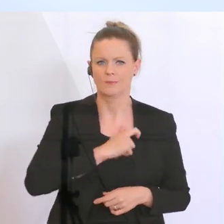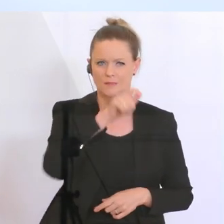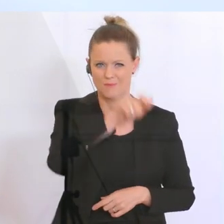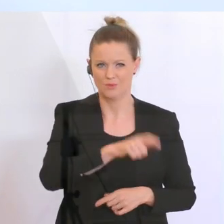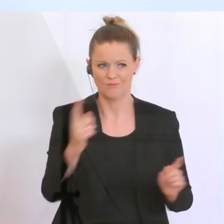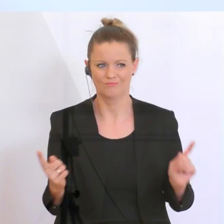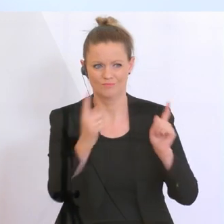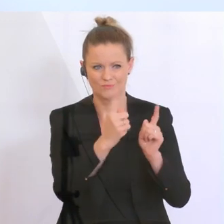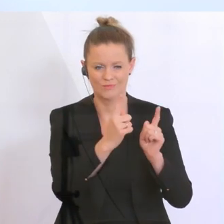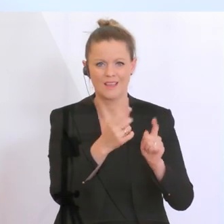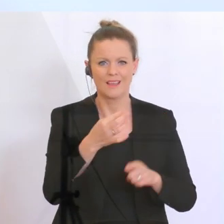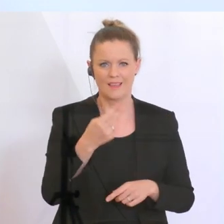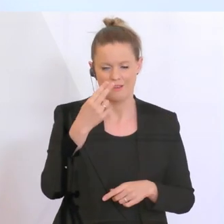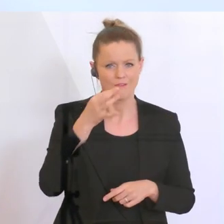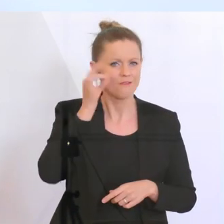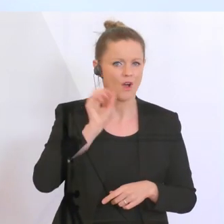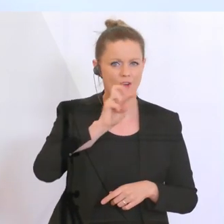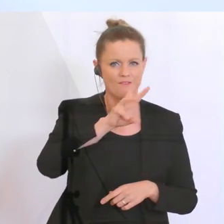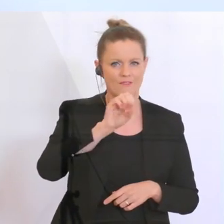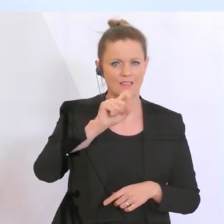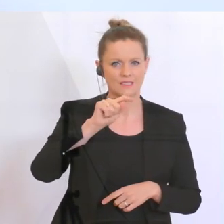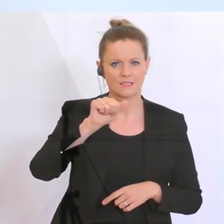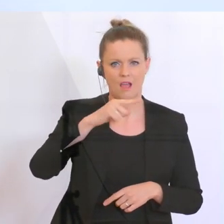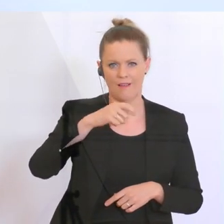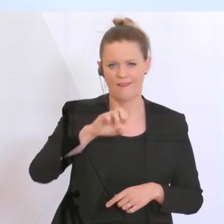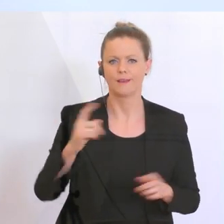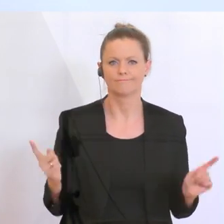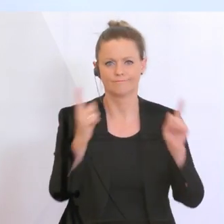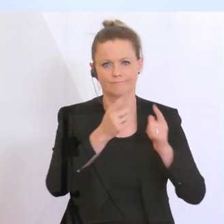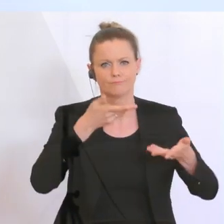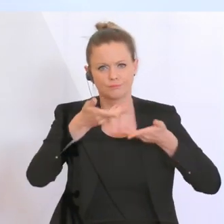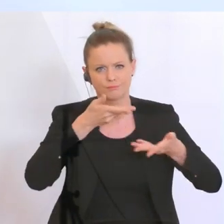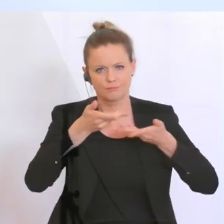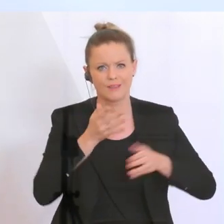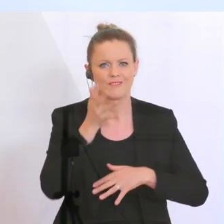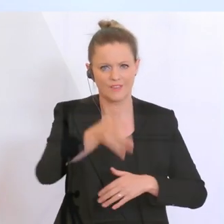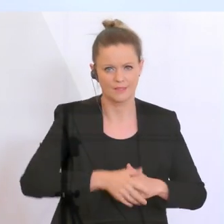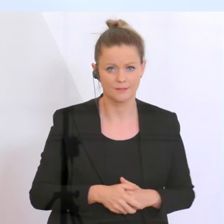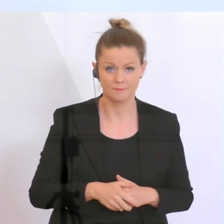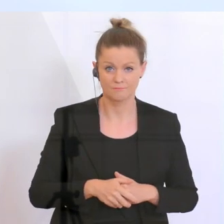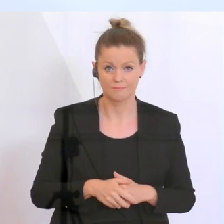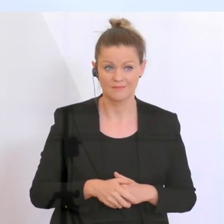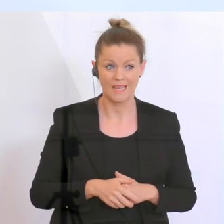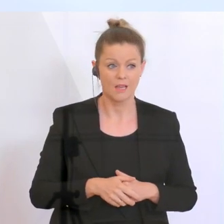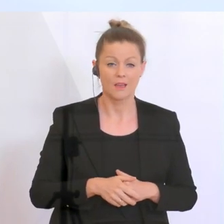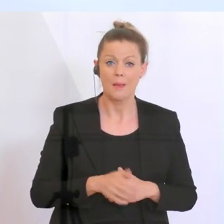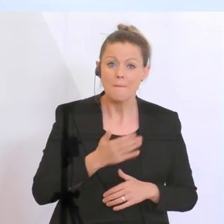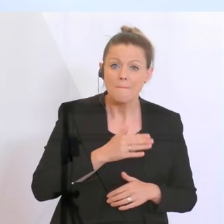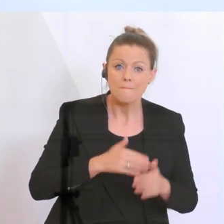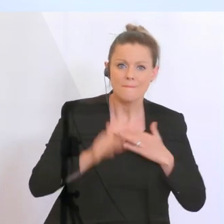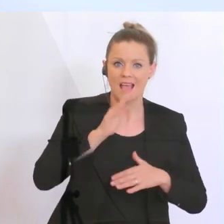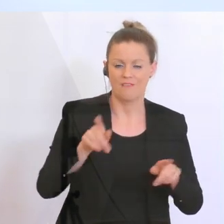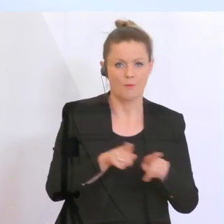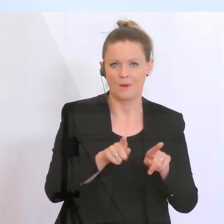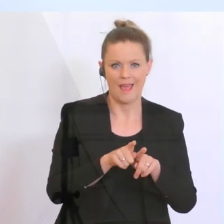Margarete Westager entsprechend auch sprechen wird. Wir können hier nicht bei einem more of the same bleiben, sondern wir